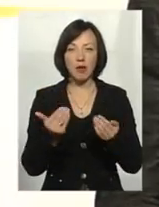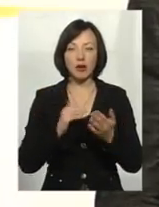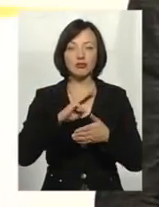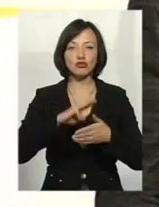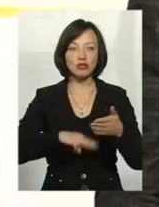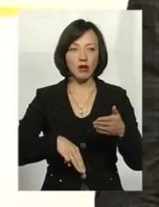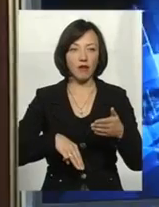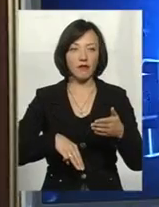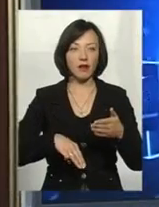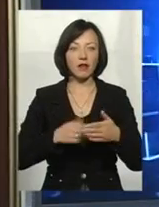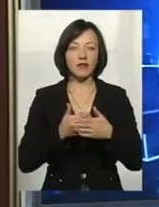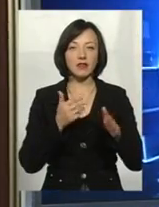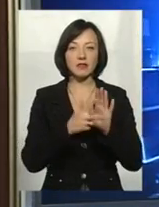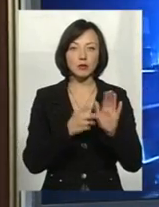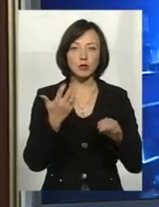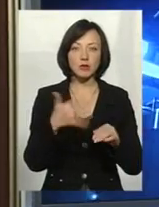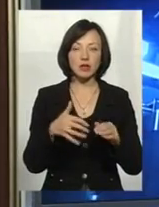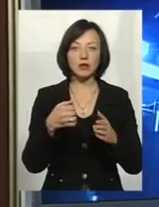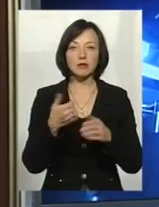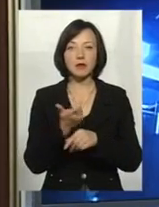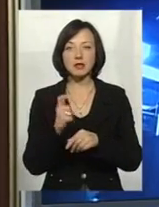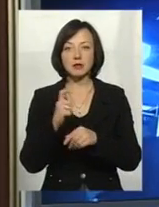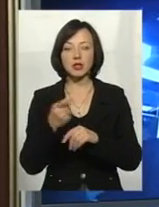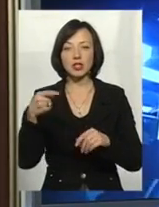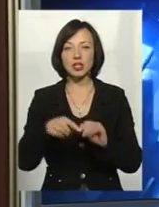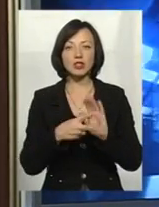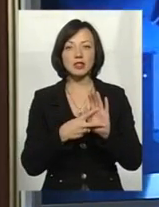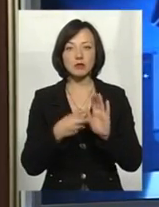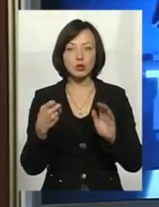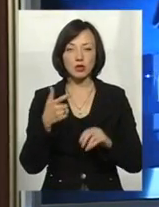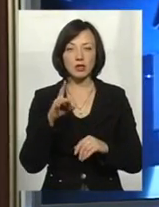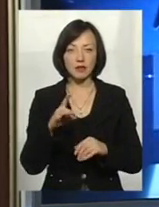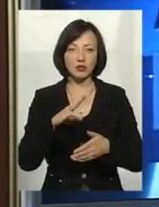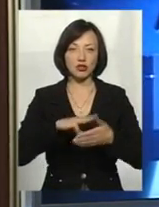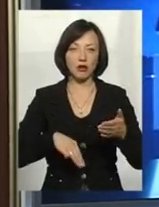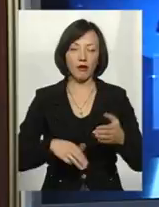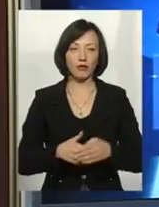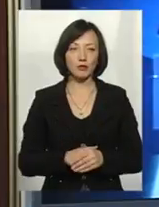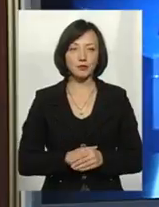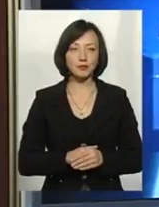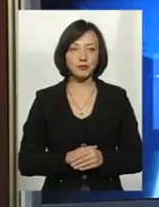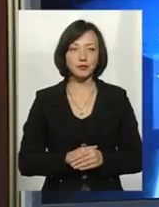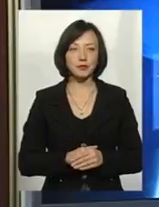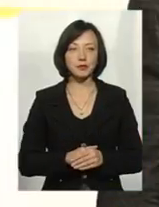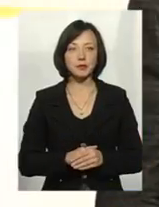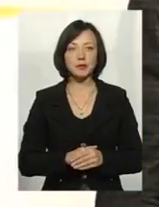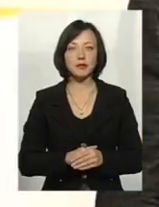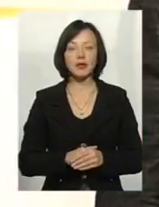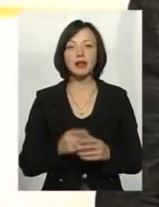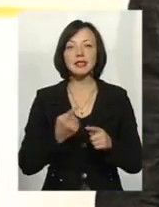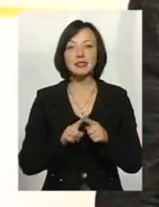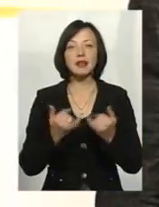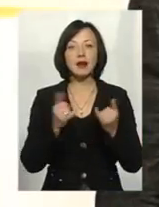від 850, максимальний 1700 гривень штраф. Це для